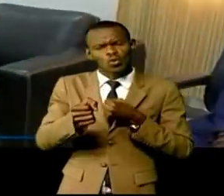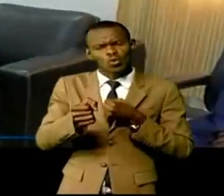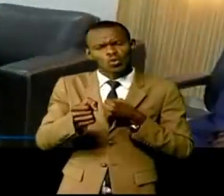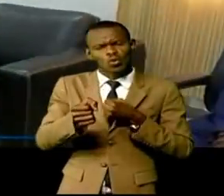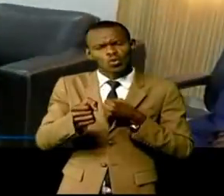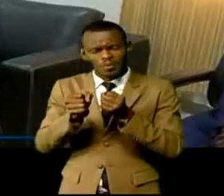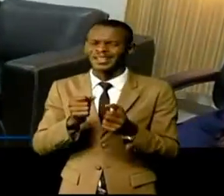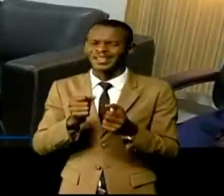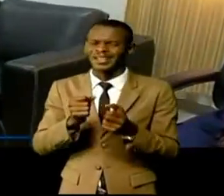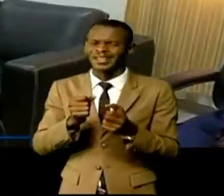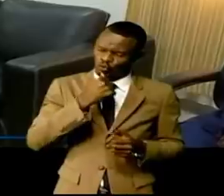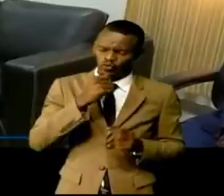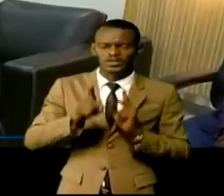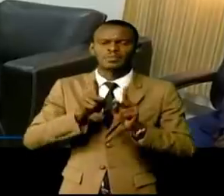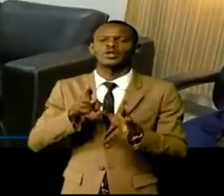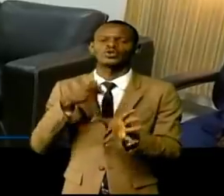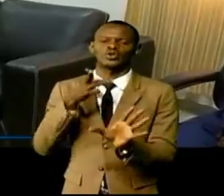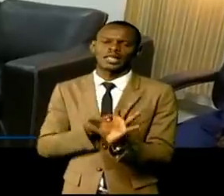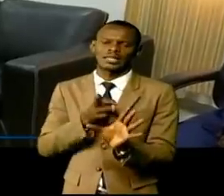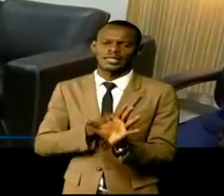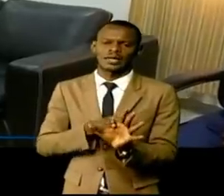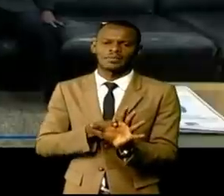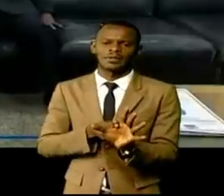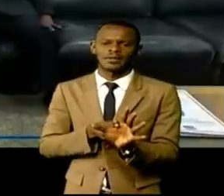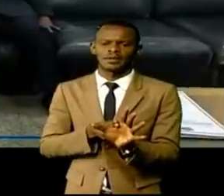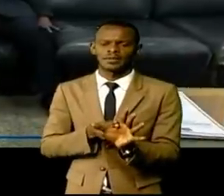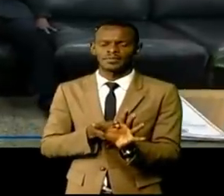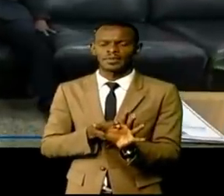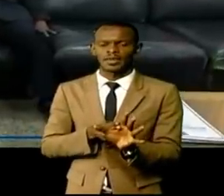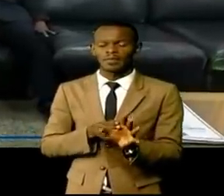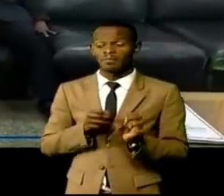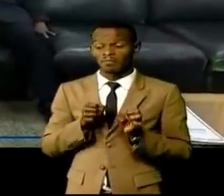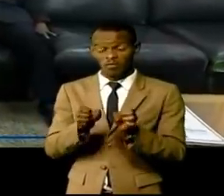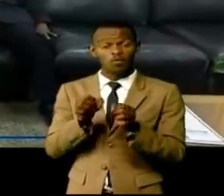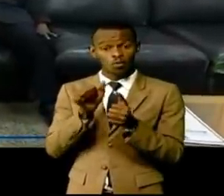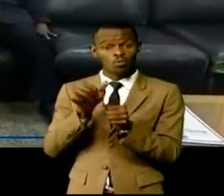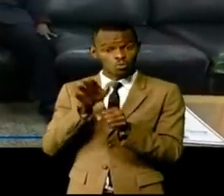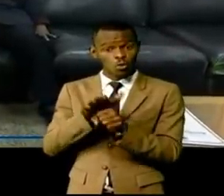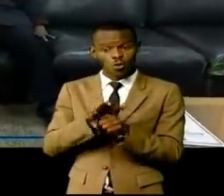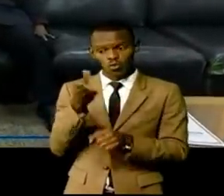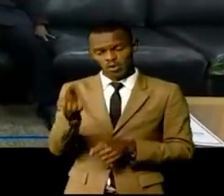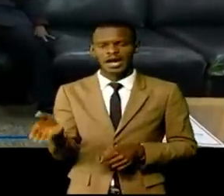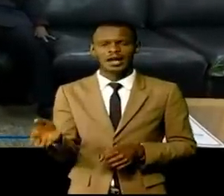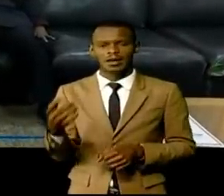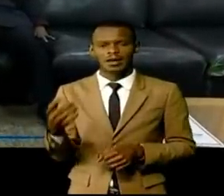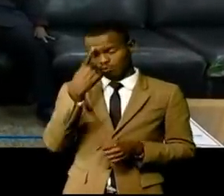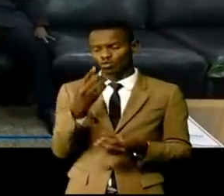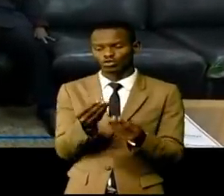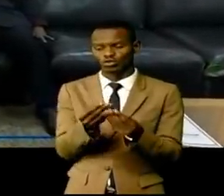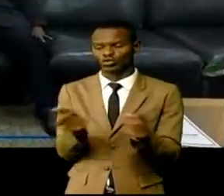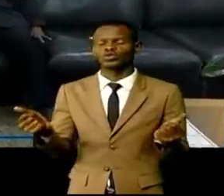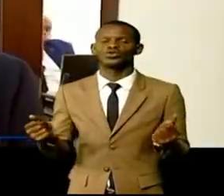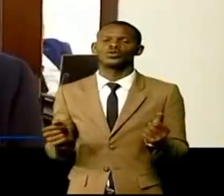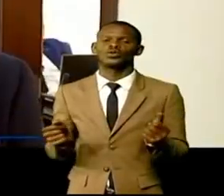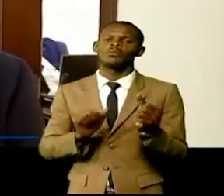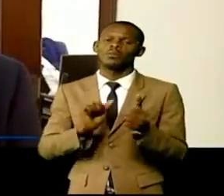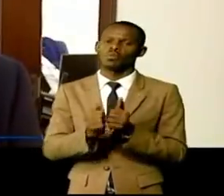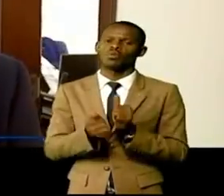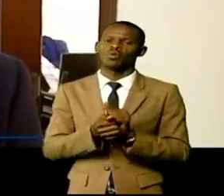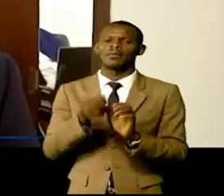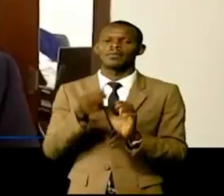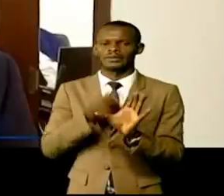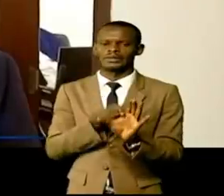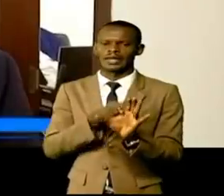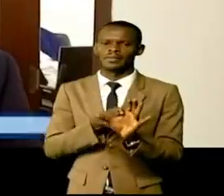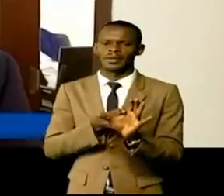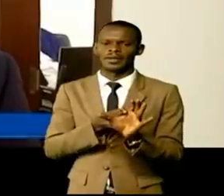peu reluisant, mais plusieurs efforts sont en train d'être fournis pour trouver des solutions idoines à cette question. Monsieur le ministre,